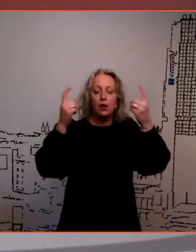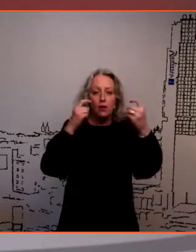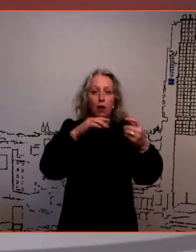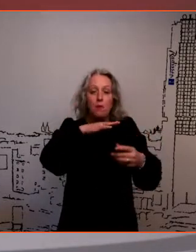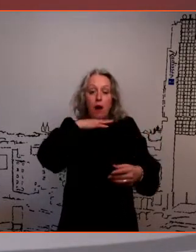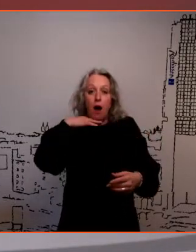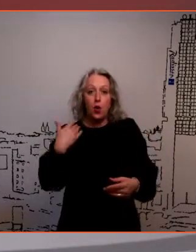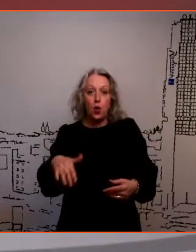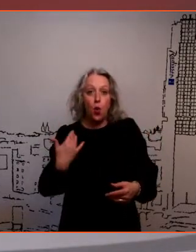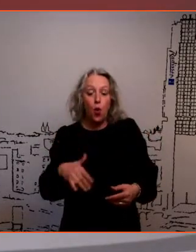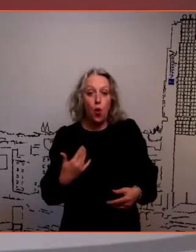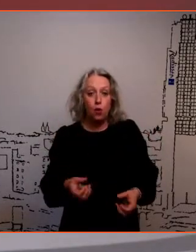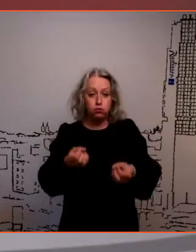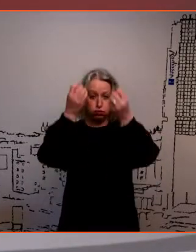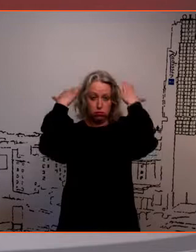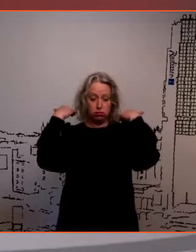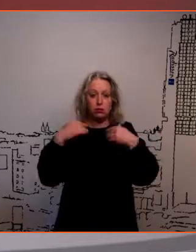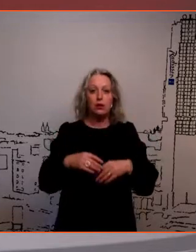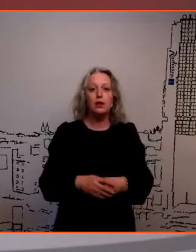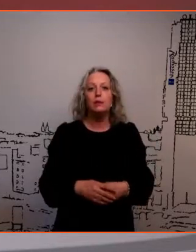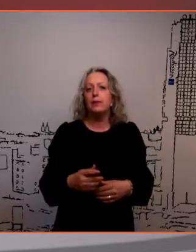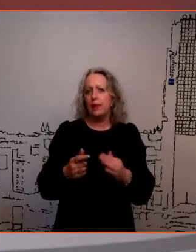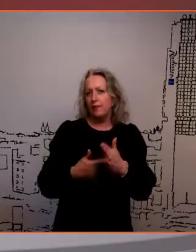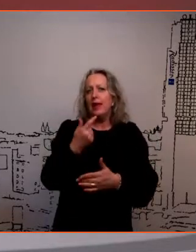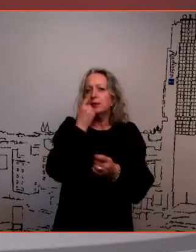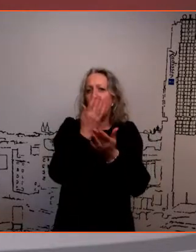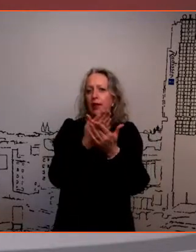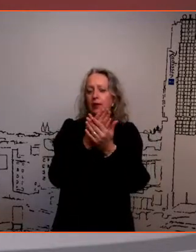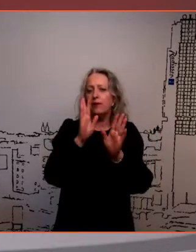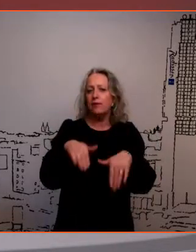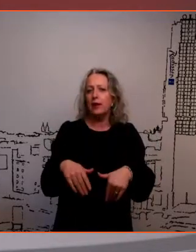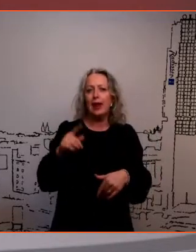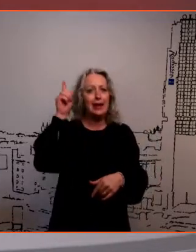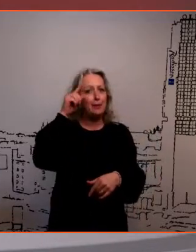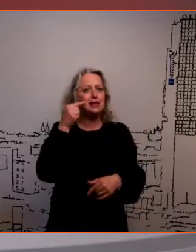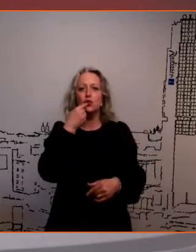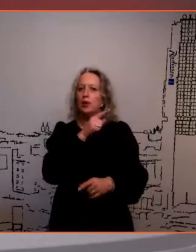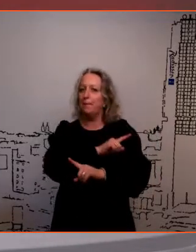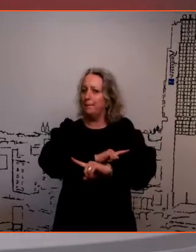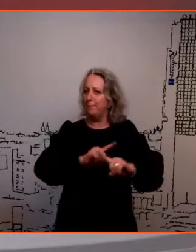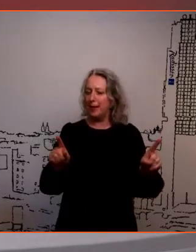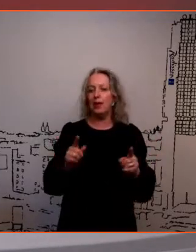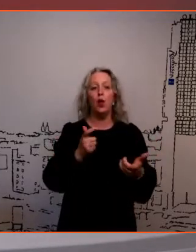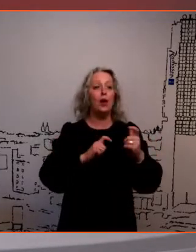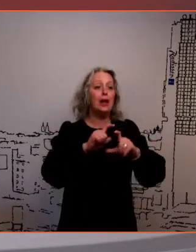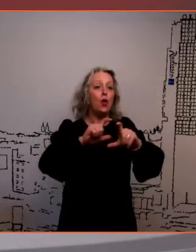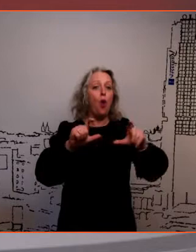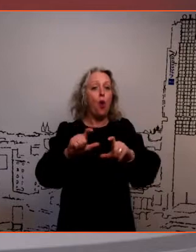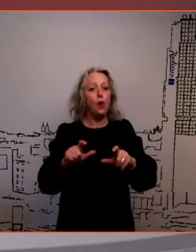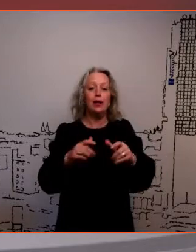ma võin tuua kareäri spetsialistinud selle näita, et hakkasin nimesed nimetama, ja ülikoolid,